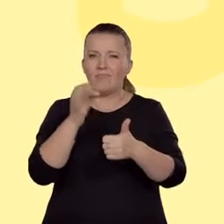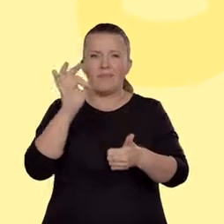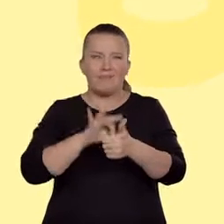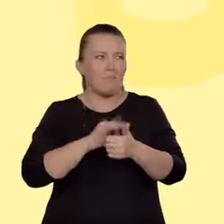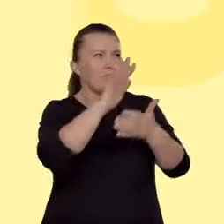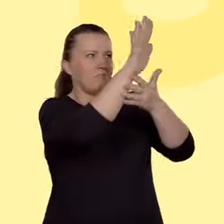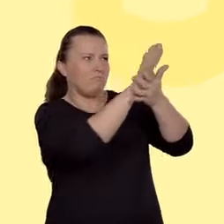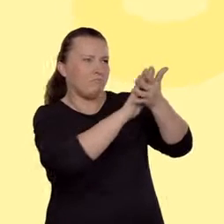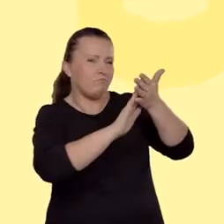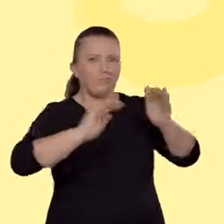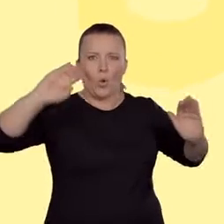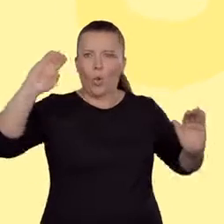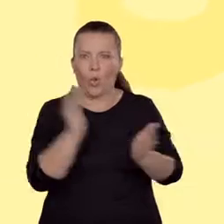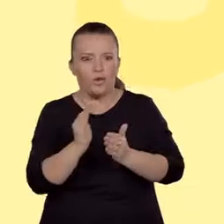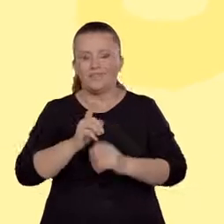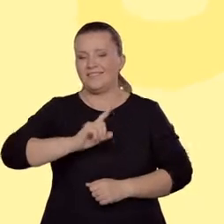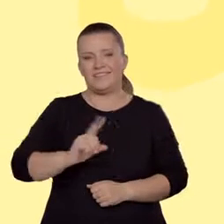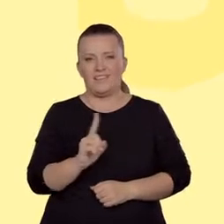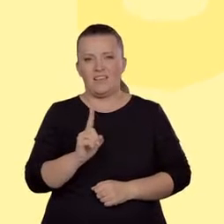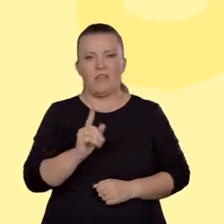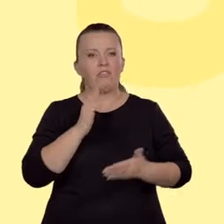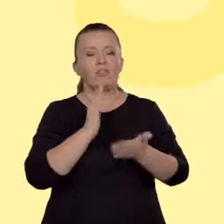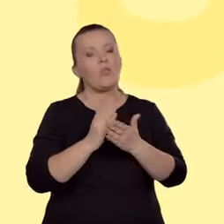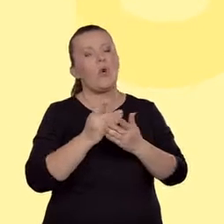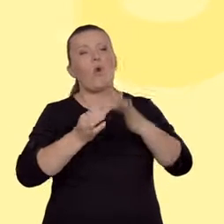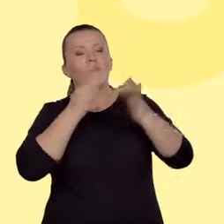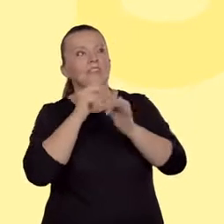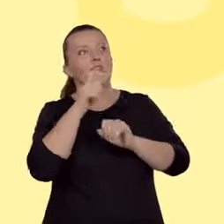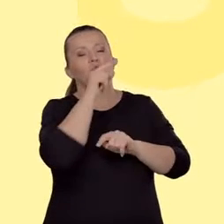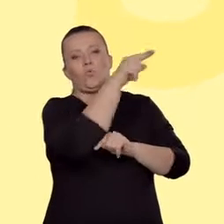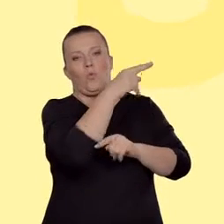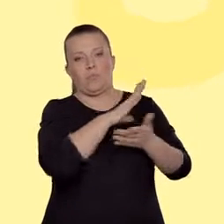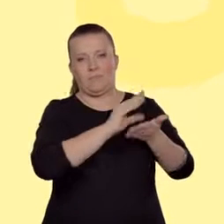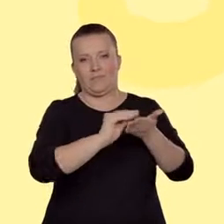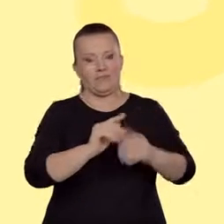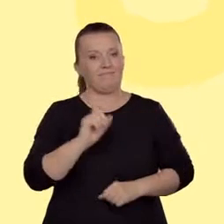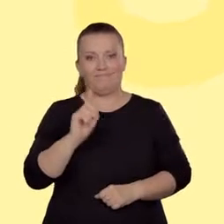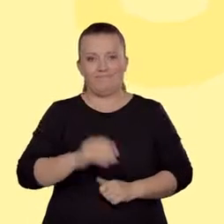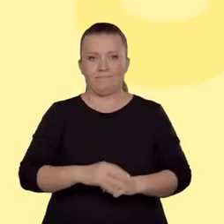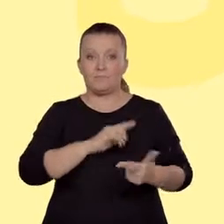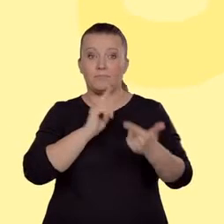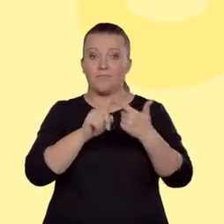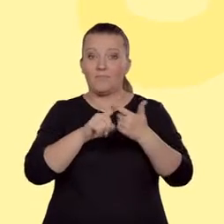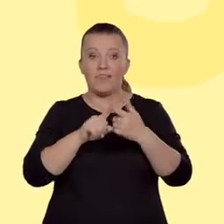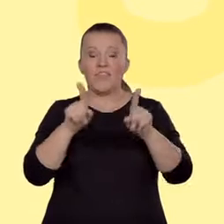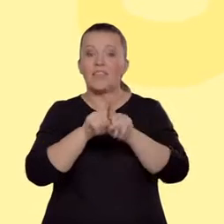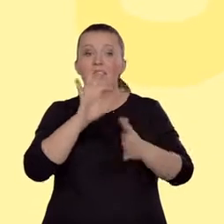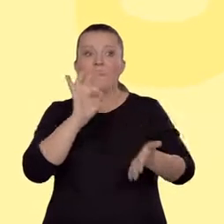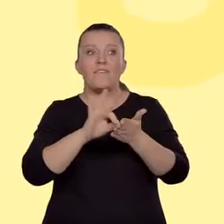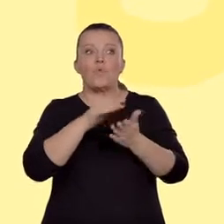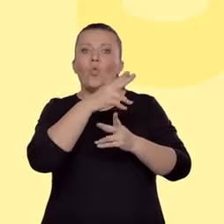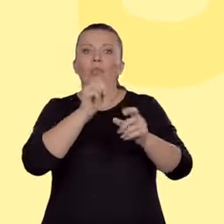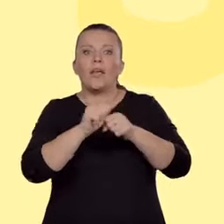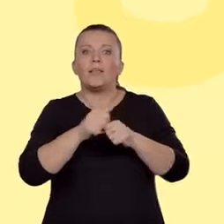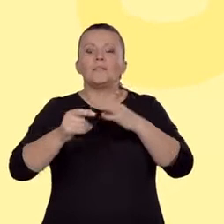streszczaniem utworu, czyli prostą relacją, sprawozdaniem z tego, o czym pisze autor. Interpretacja nie sprowadza się też do omówienia